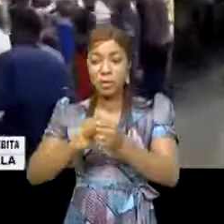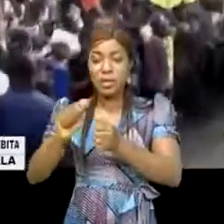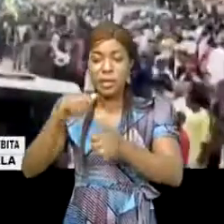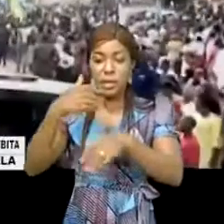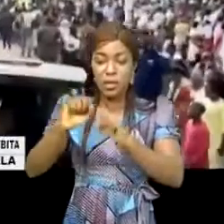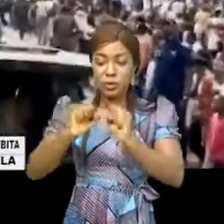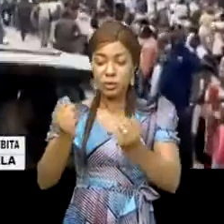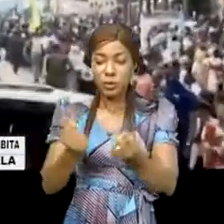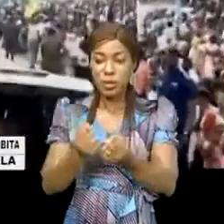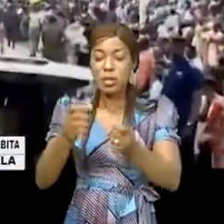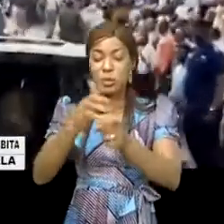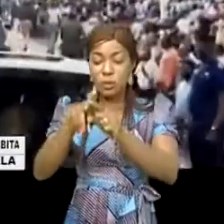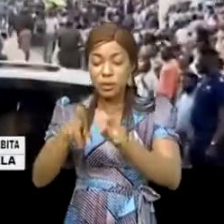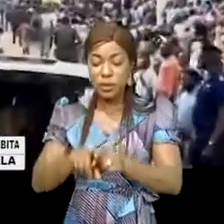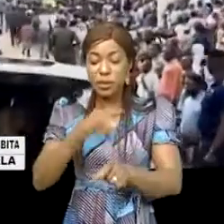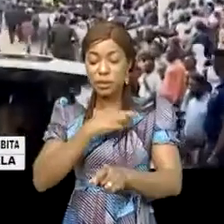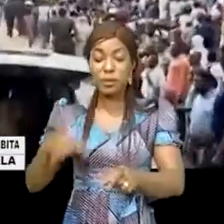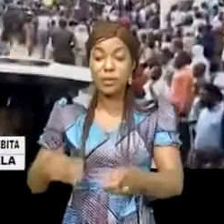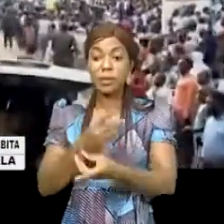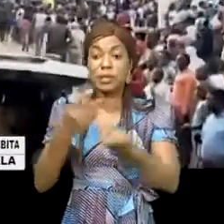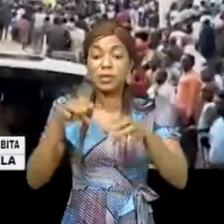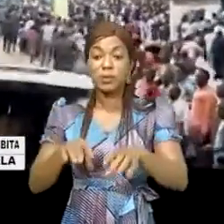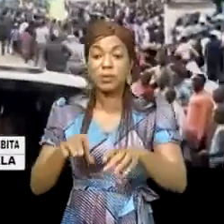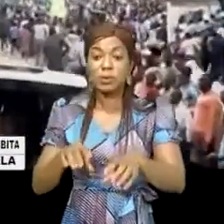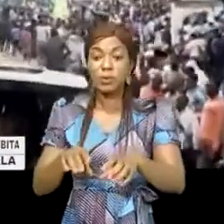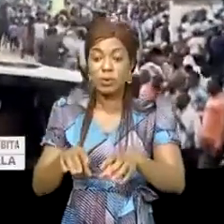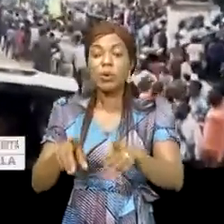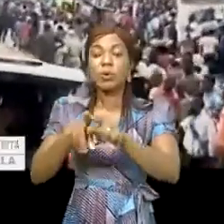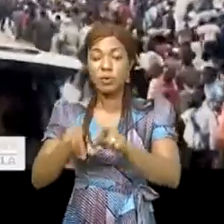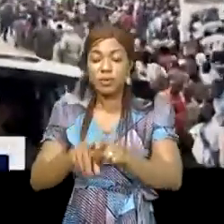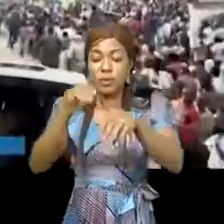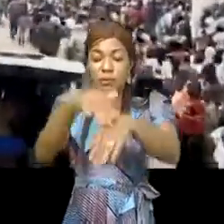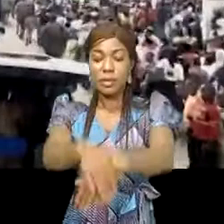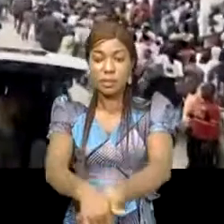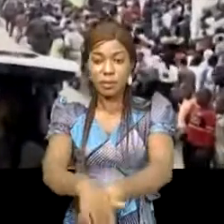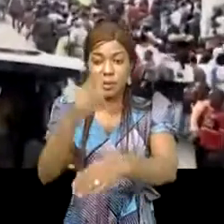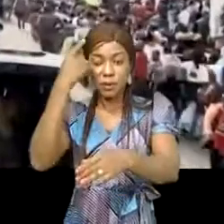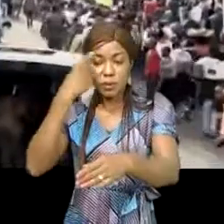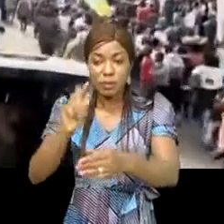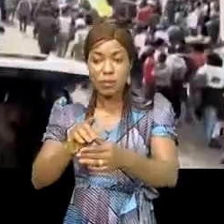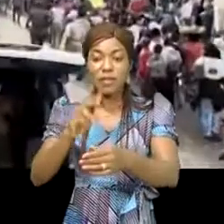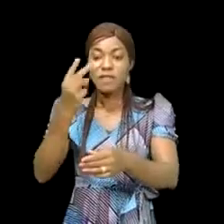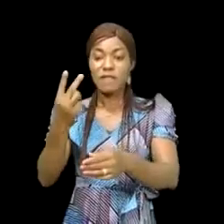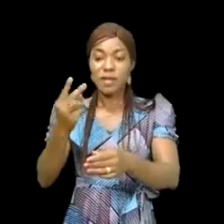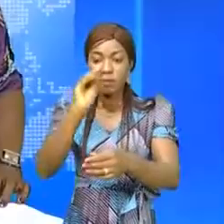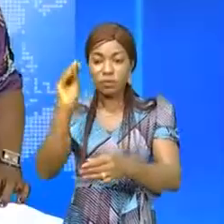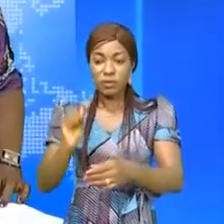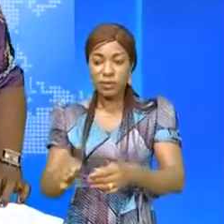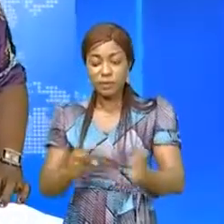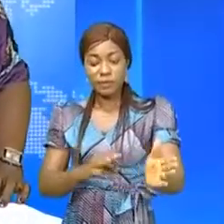tandis que la République démocratique du Congo et l'Ouganda vont chacune participer à hauteur de 20%.